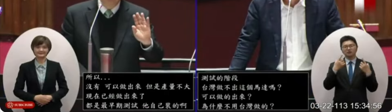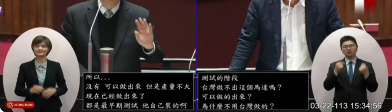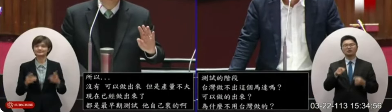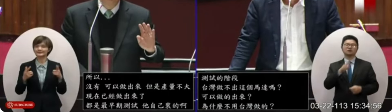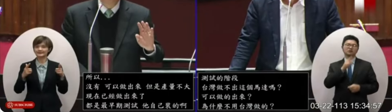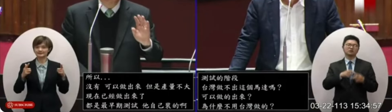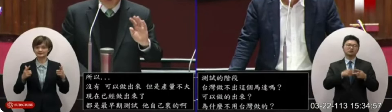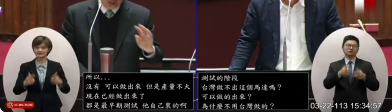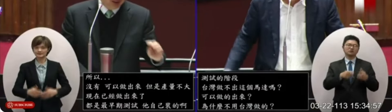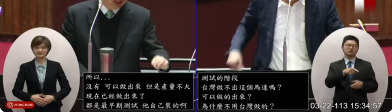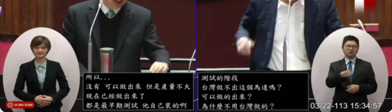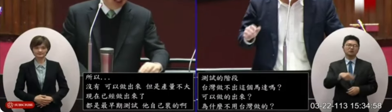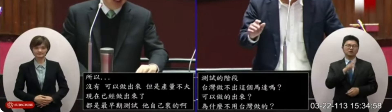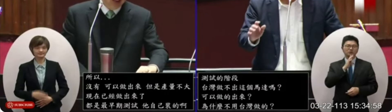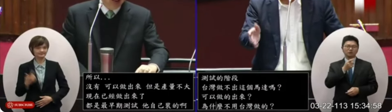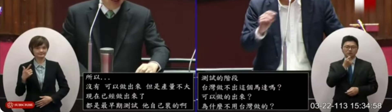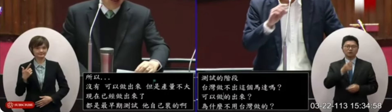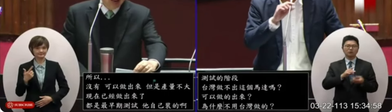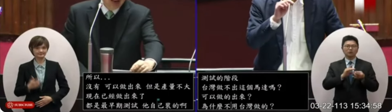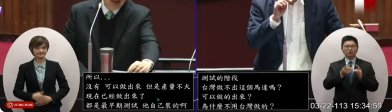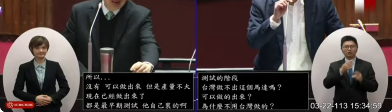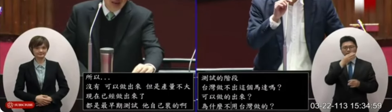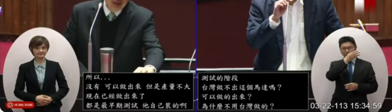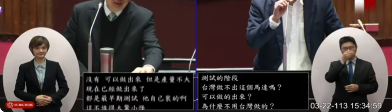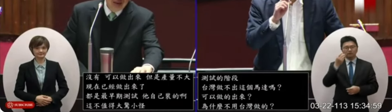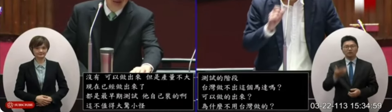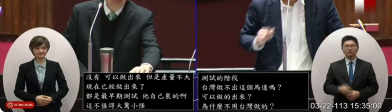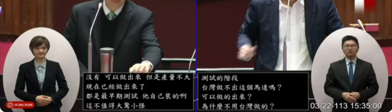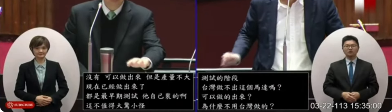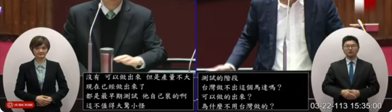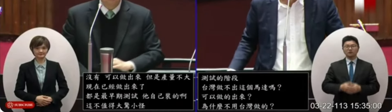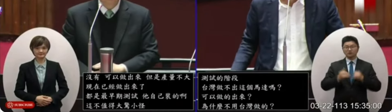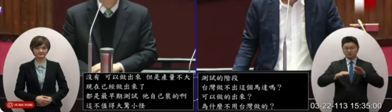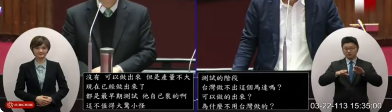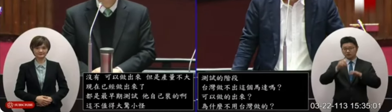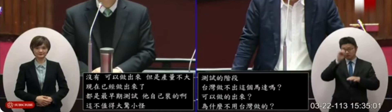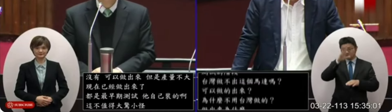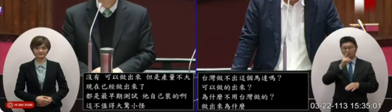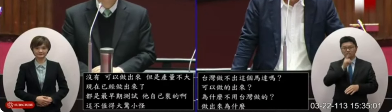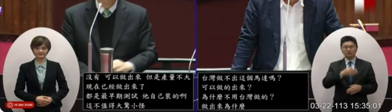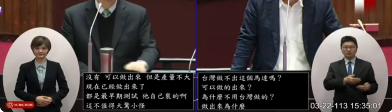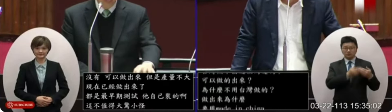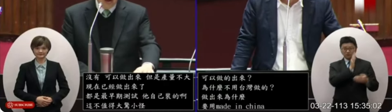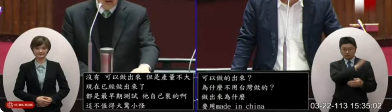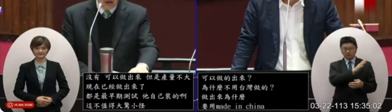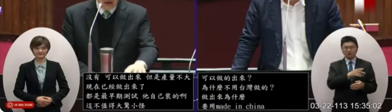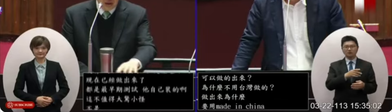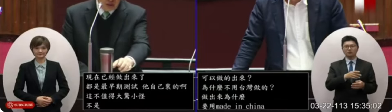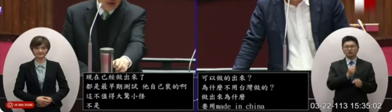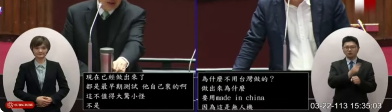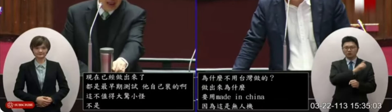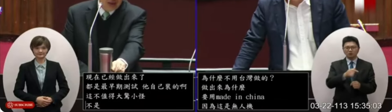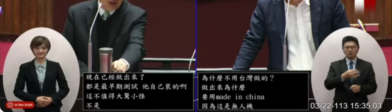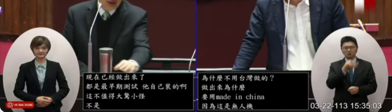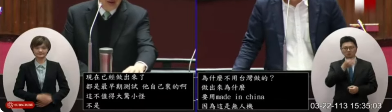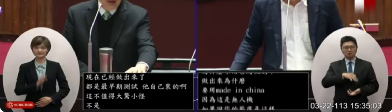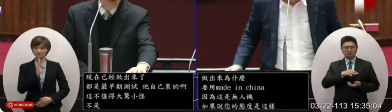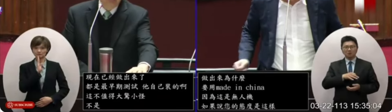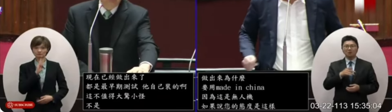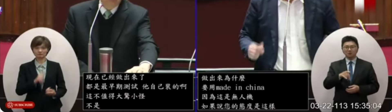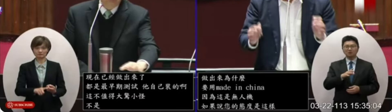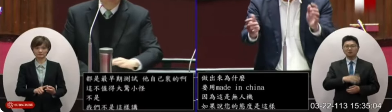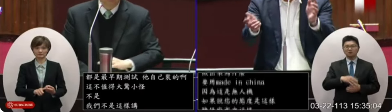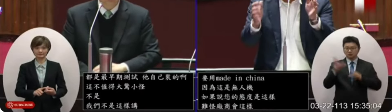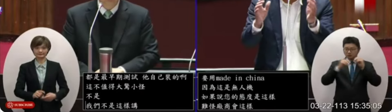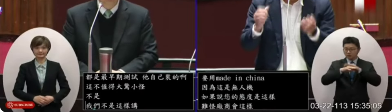理論上來講我們民進黨政府一直宣傳說中國大陸的東西很可怕有資安問題然後在一大堆